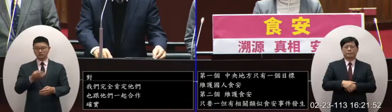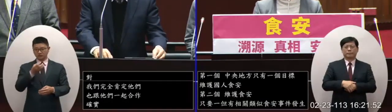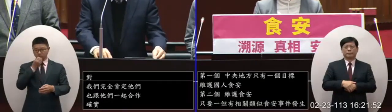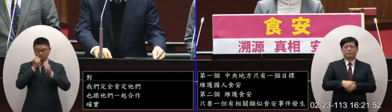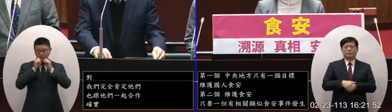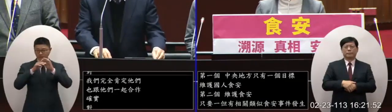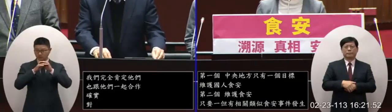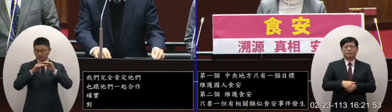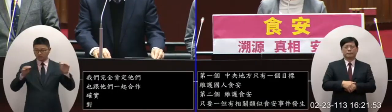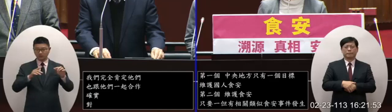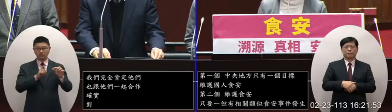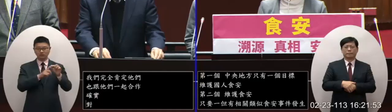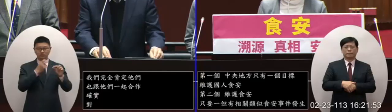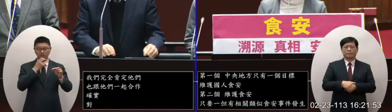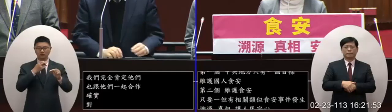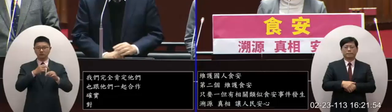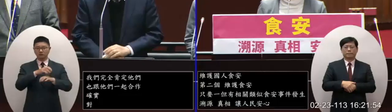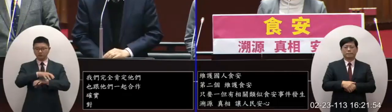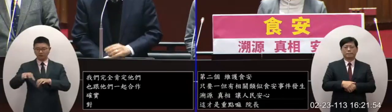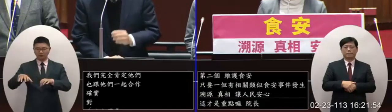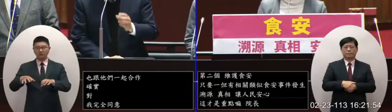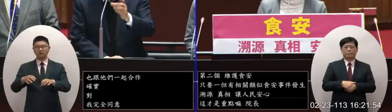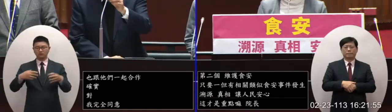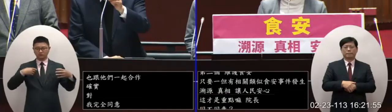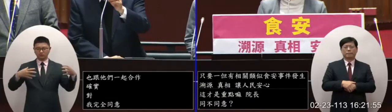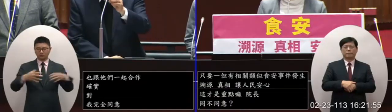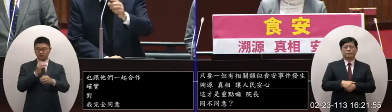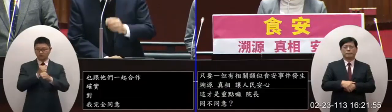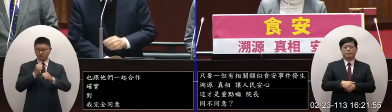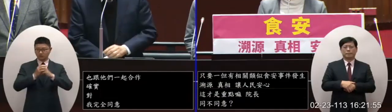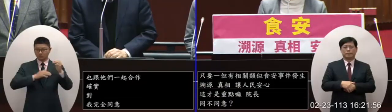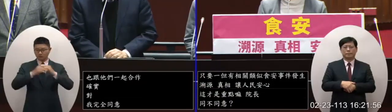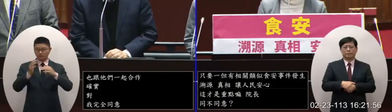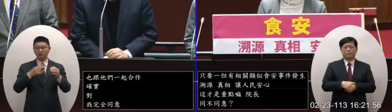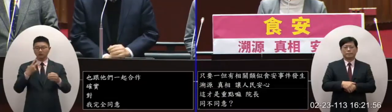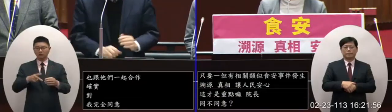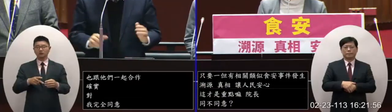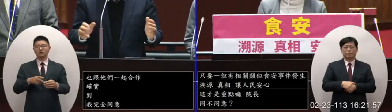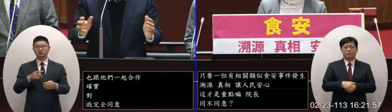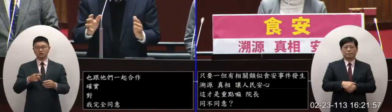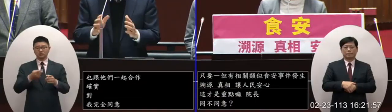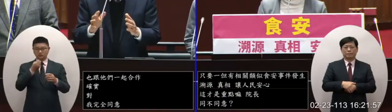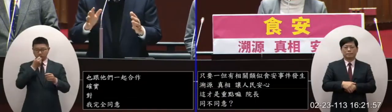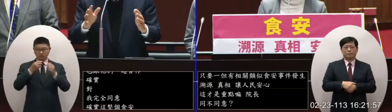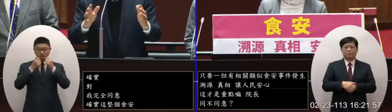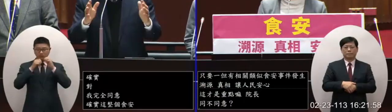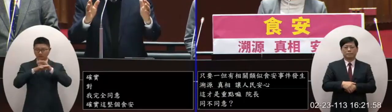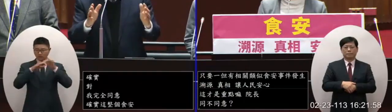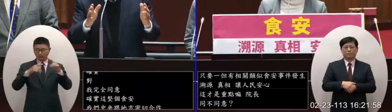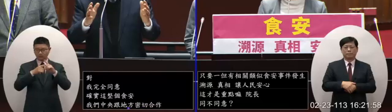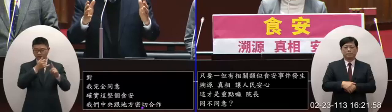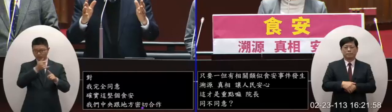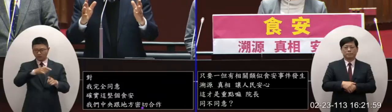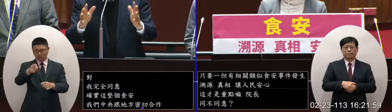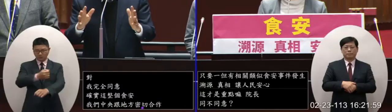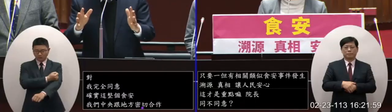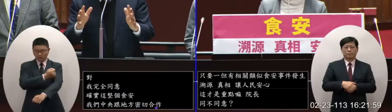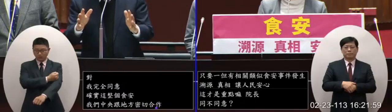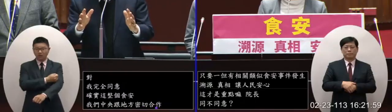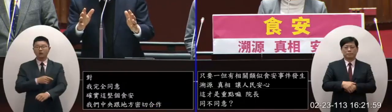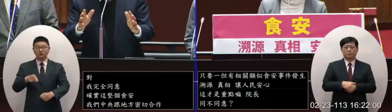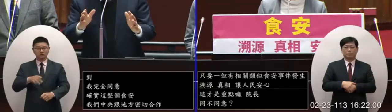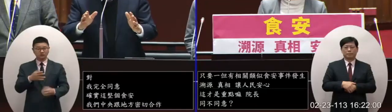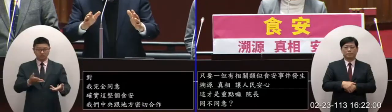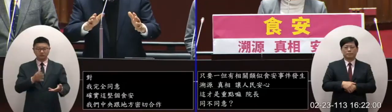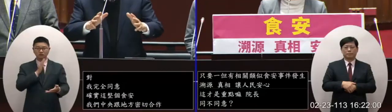食安我們中央跟地方密切合作而食安人員相當的辛勞那這個事件呢是台中市在做決